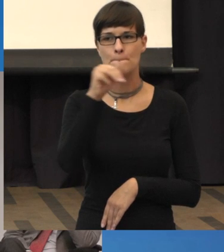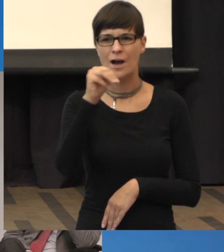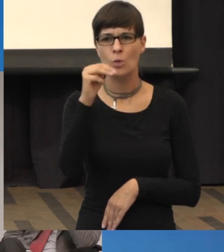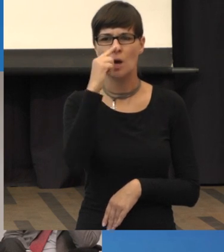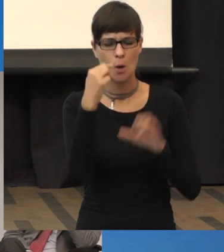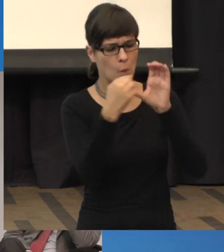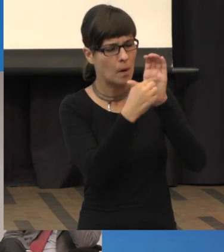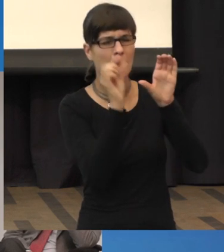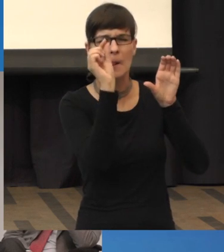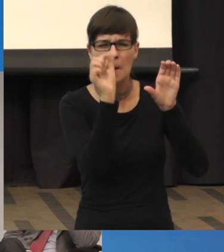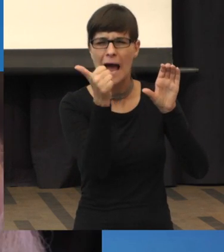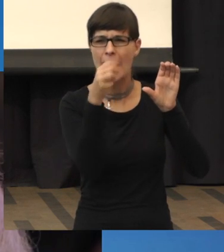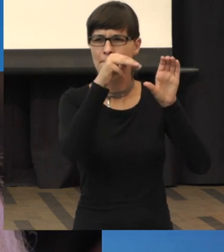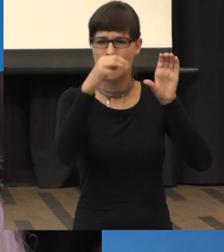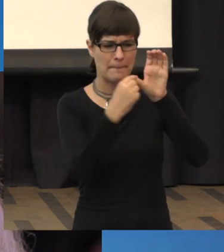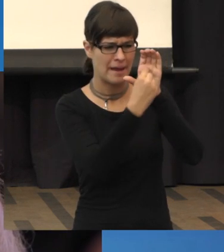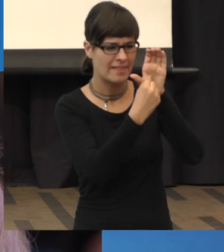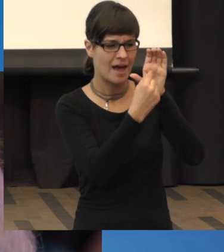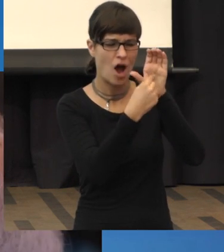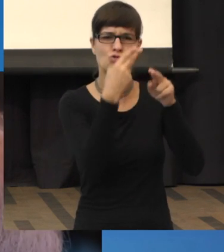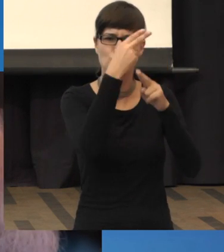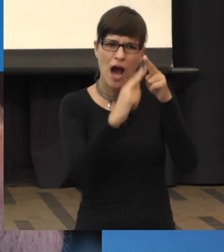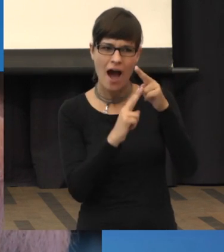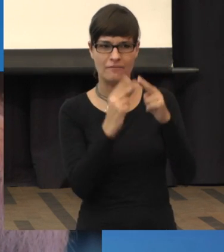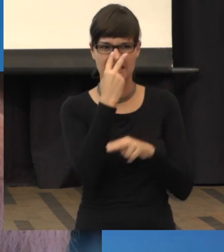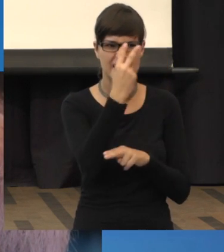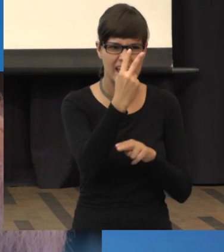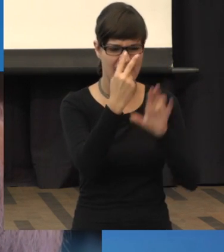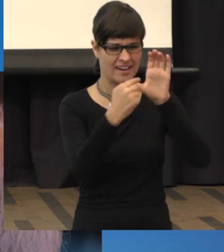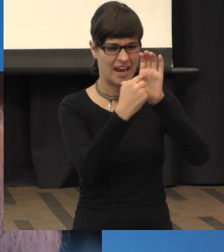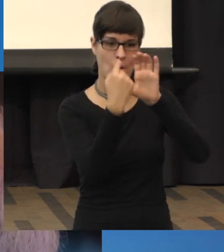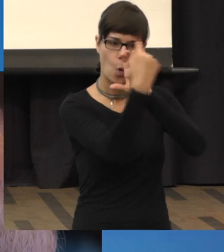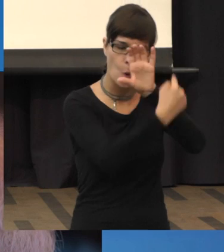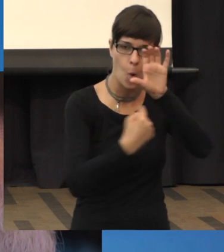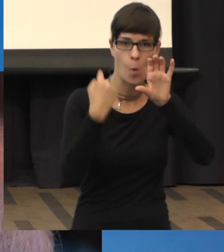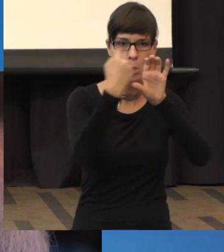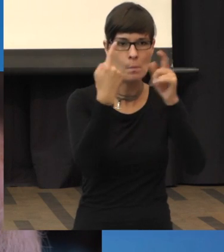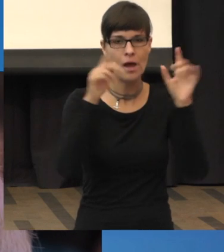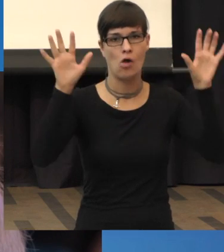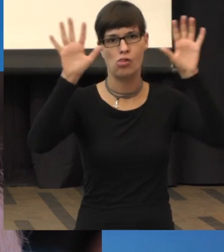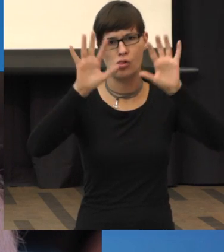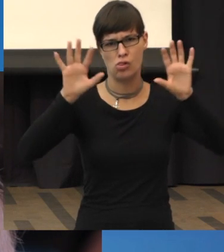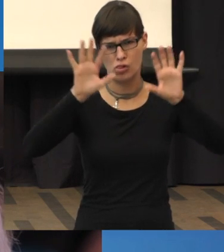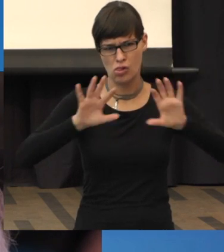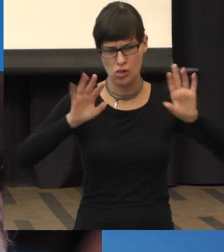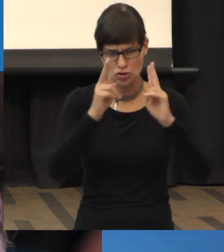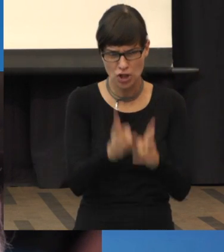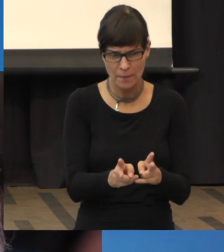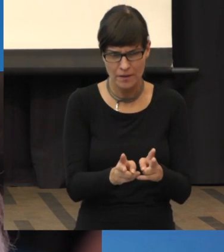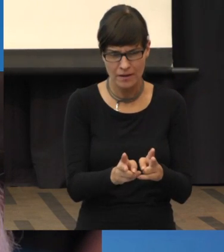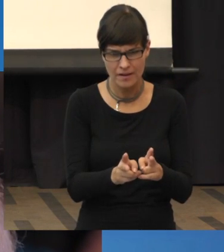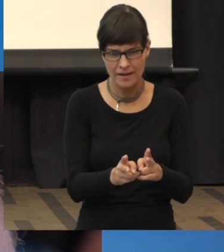millimetergroße Bereich, wo man scharf sieht und drumherum wird immer verschwommener. Sehe ich das richtig? Nee.